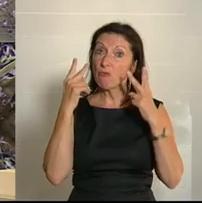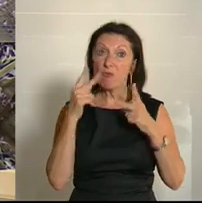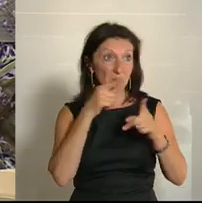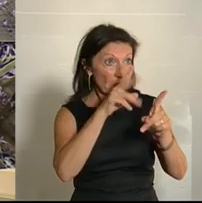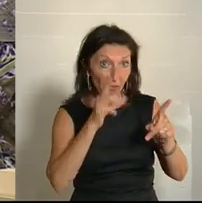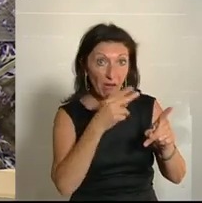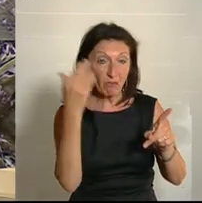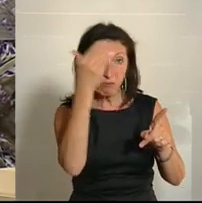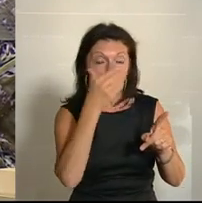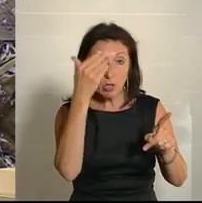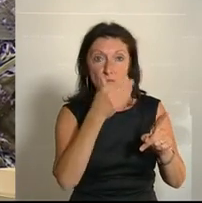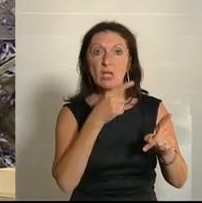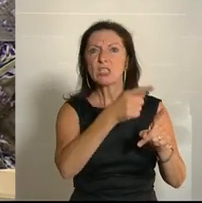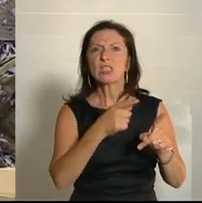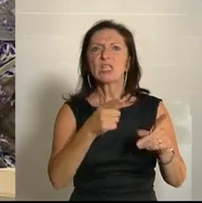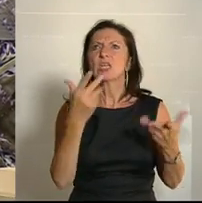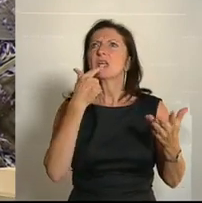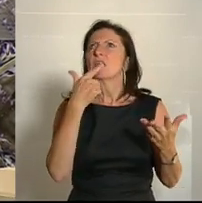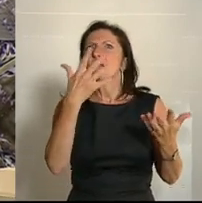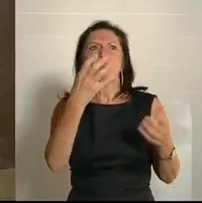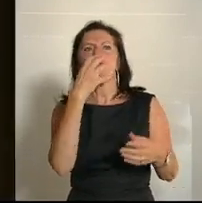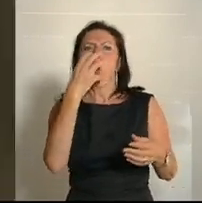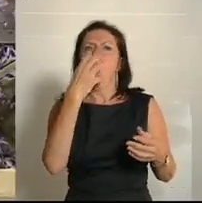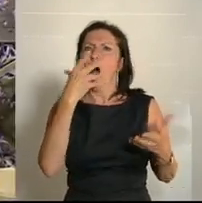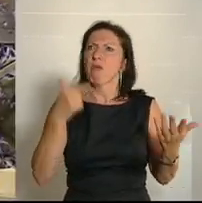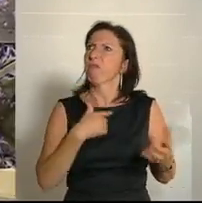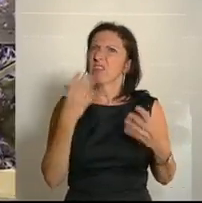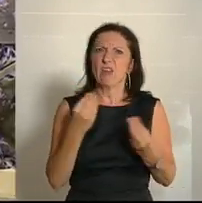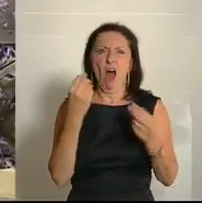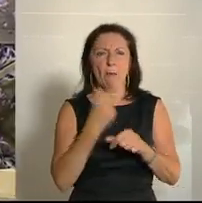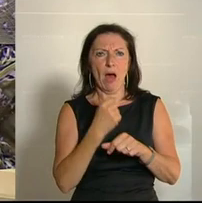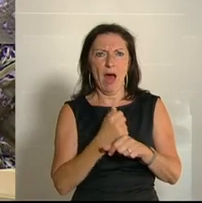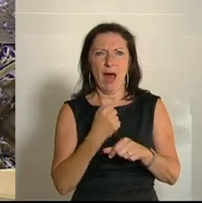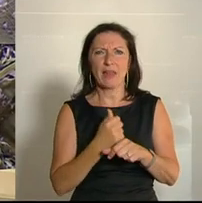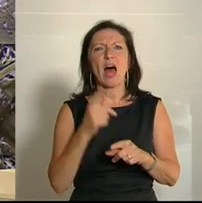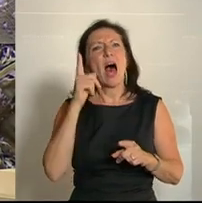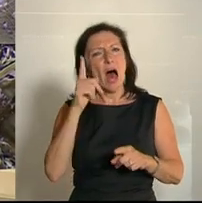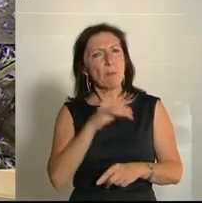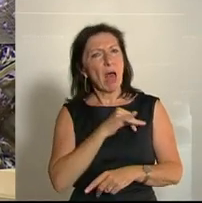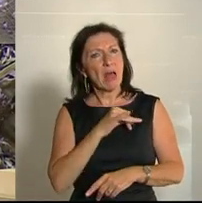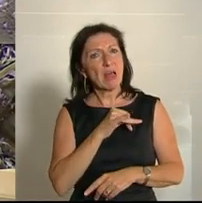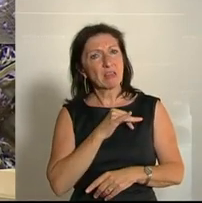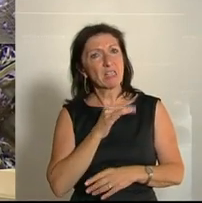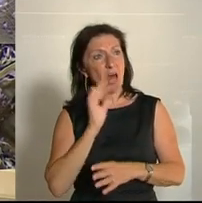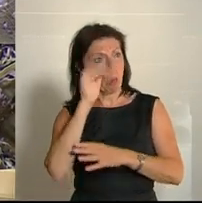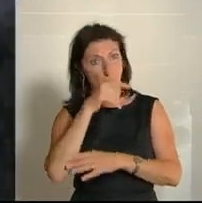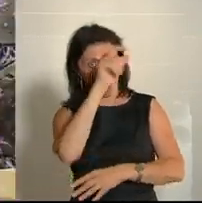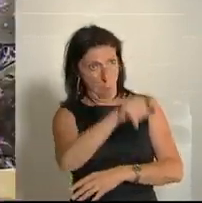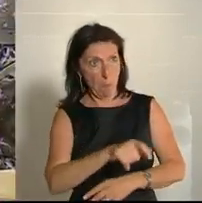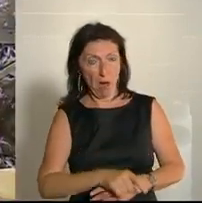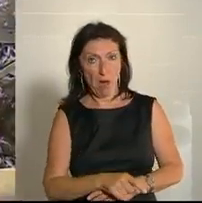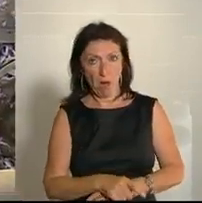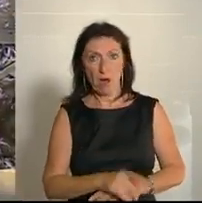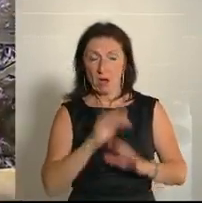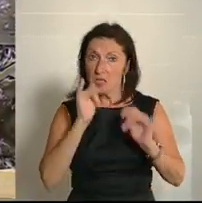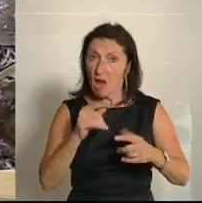auf die Tagesordnung setzt, weil Sie haben uns da wieder irgendwas unterstellt. Das sagt aber mehr über Sie aus, als aber über uns, weil ja,